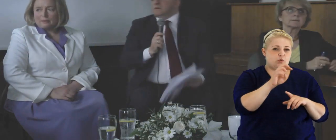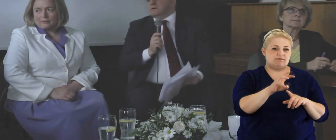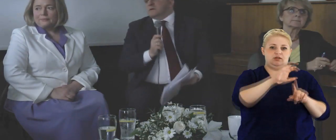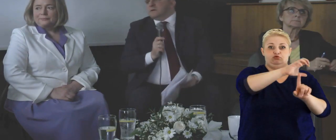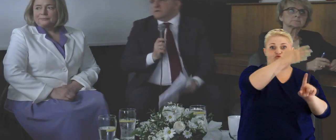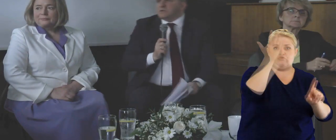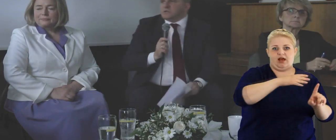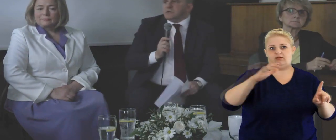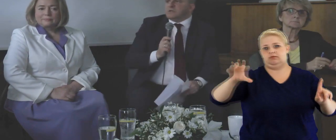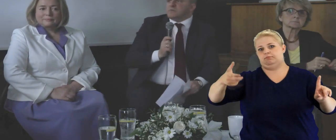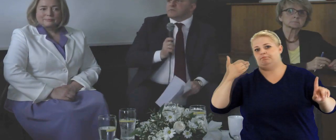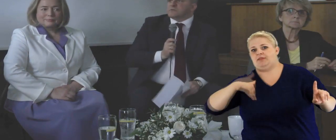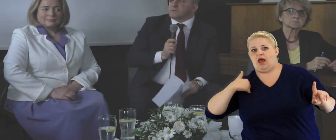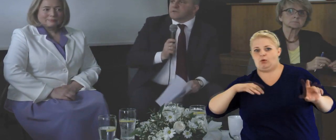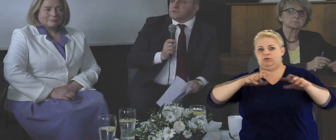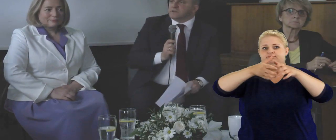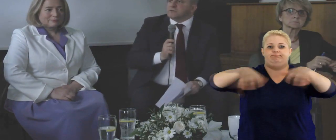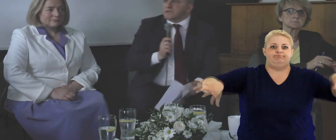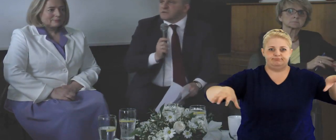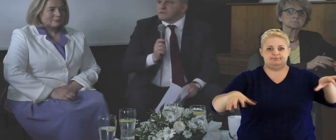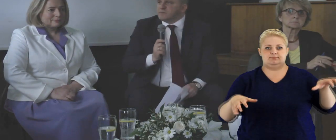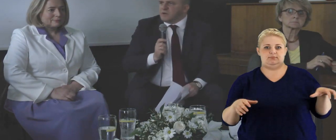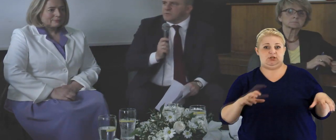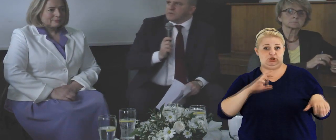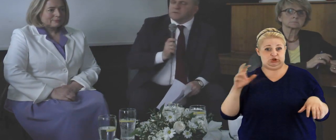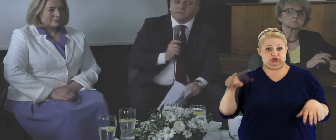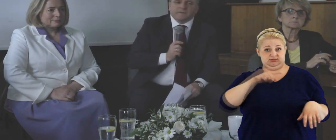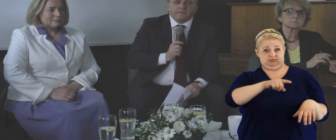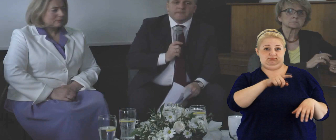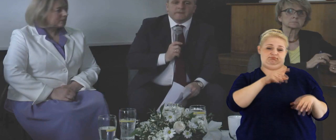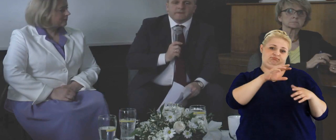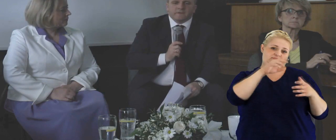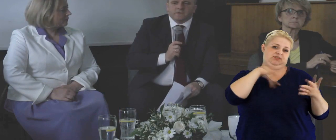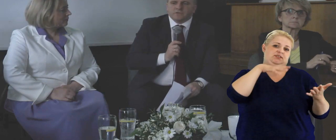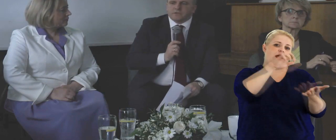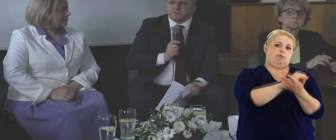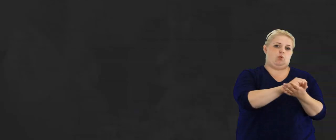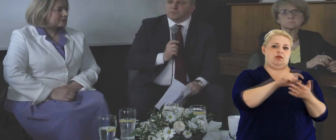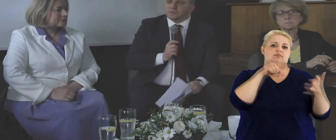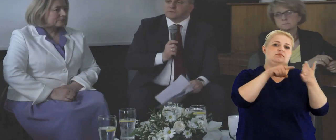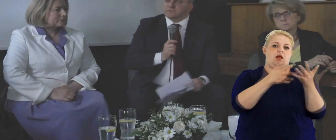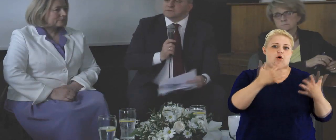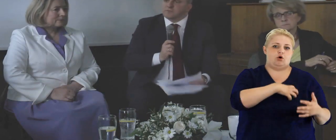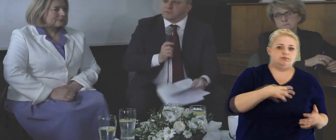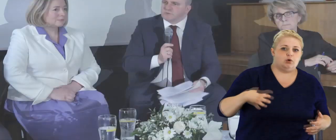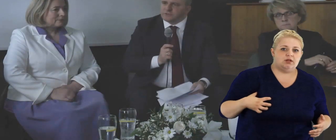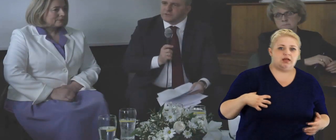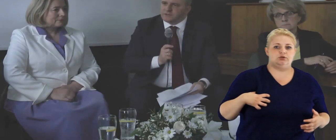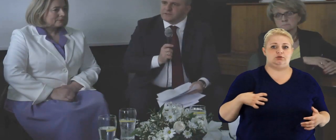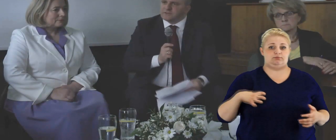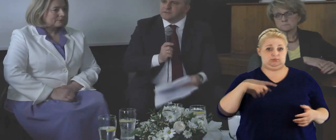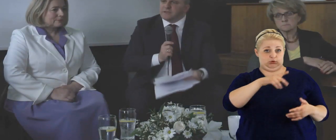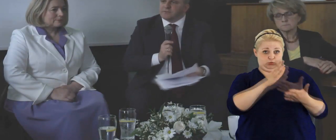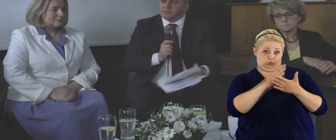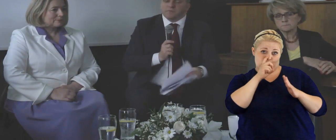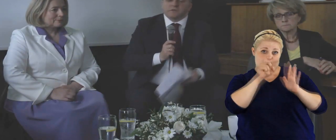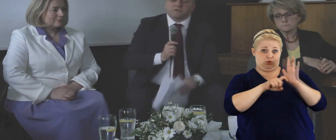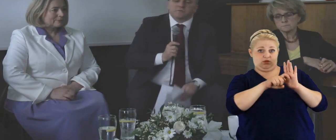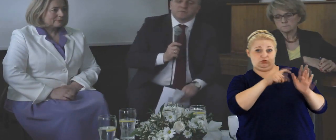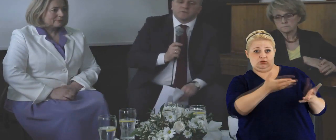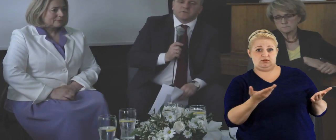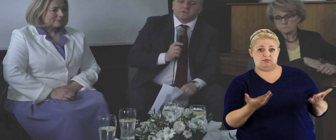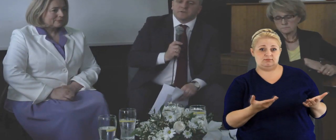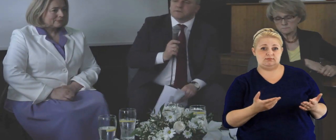i dzielili lobbystów na tych czarnych i białych, czyli na tych, którzy zajmują się celami